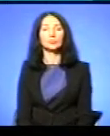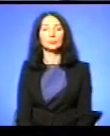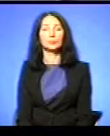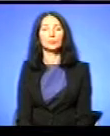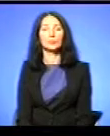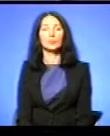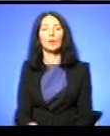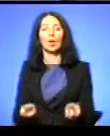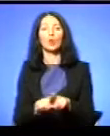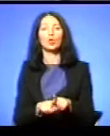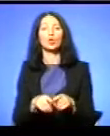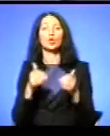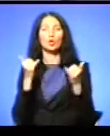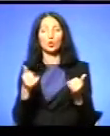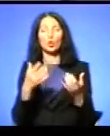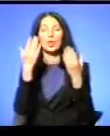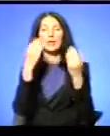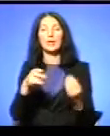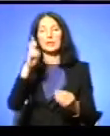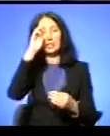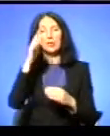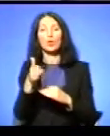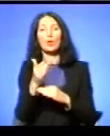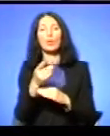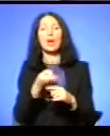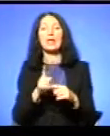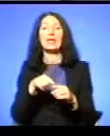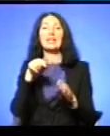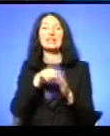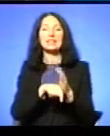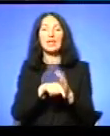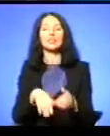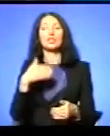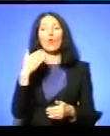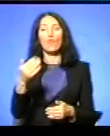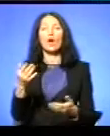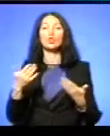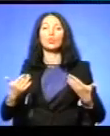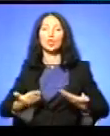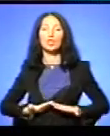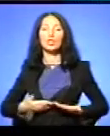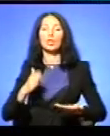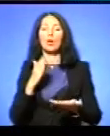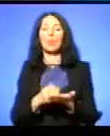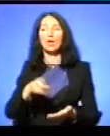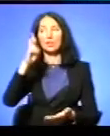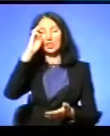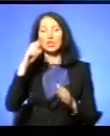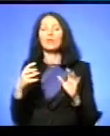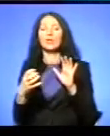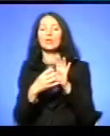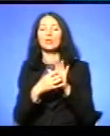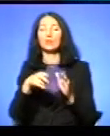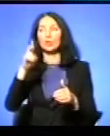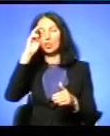Отож, власне, сьогодні День державного прапора Яке значення у вашому житті має державний символ, державний прапор України?